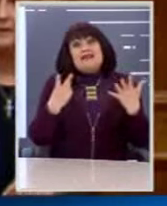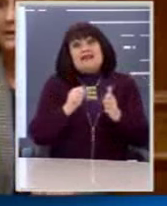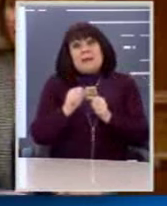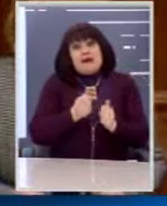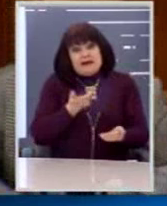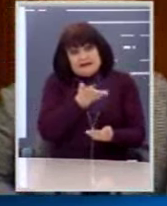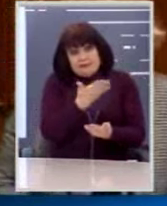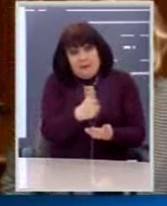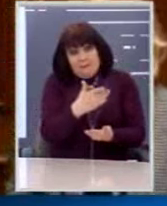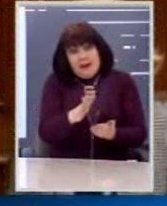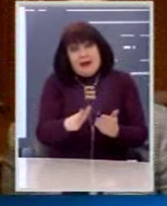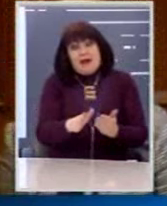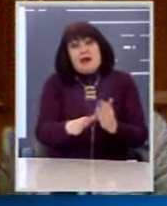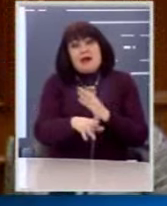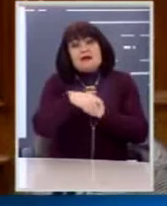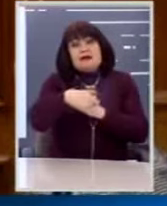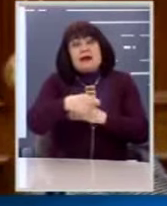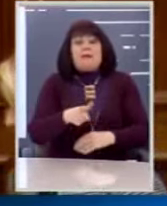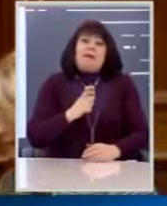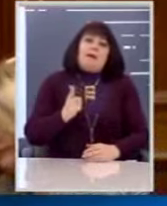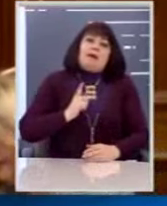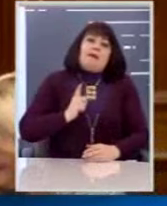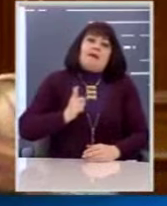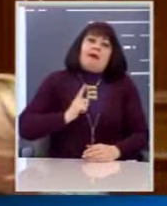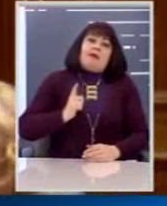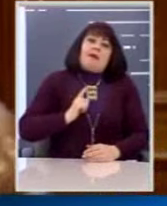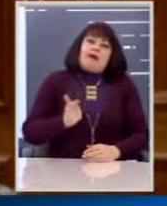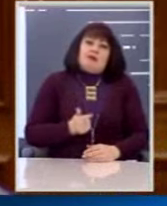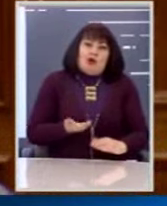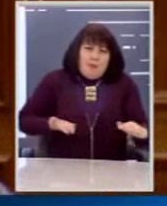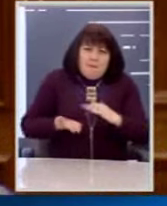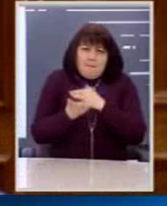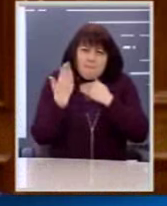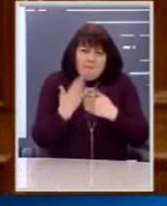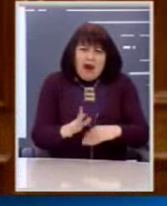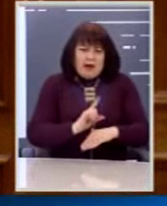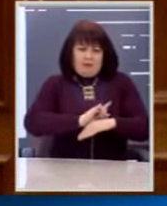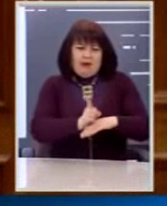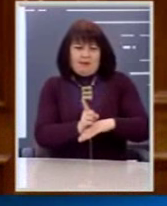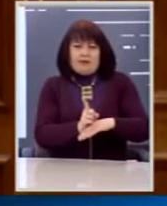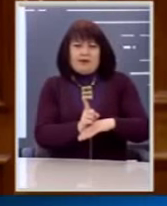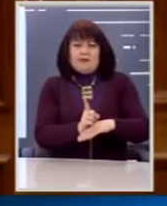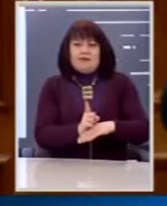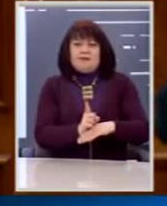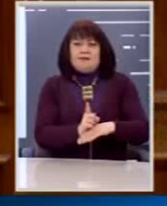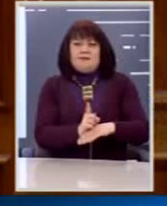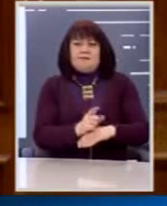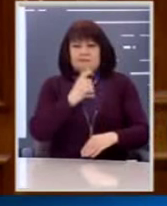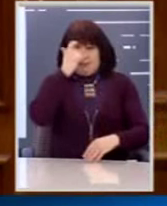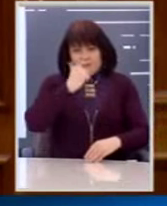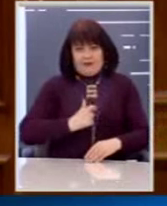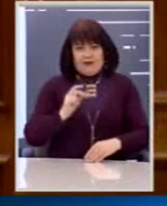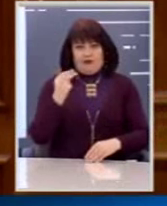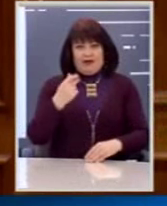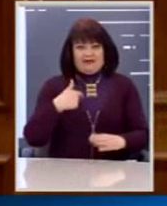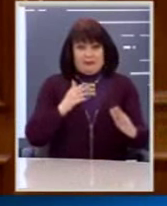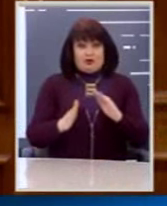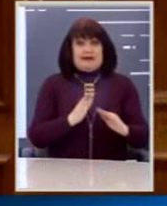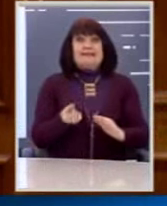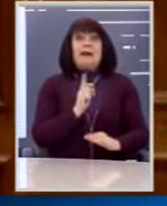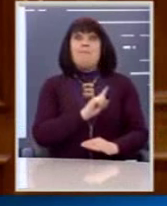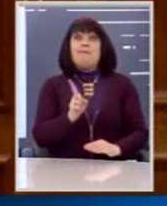ακόμα ελέγχεται. Κάνουν τη μήνυση. Σε χρόνο ρεκόρ έρχεται για άρση ασυλίας ως βουλευτή σε μένα.